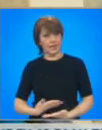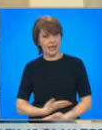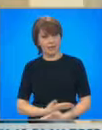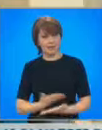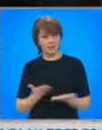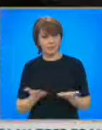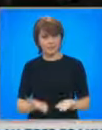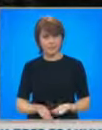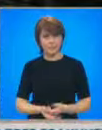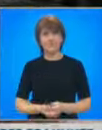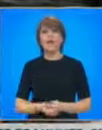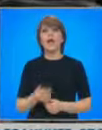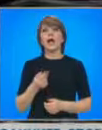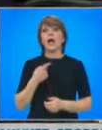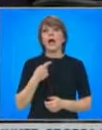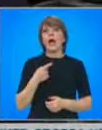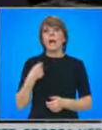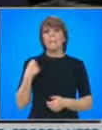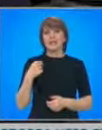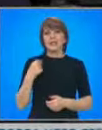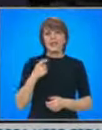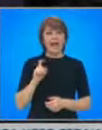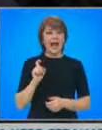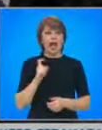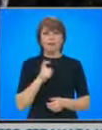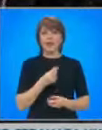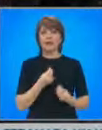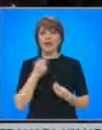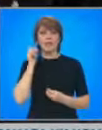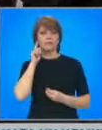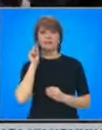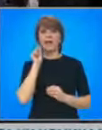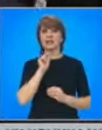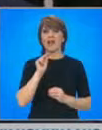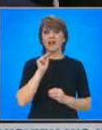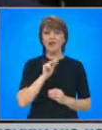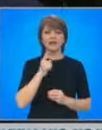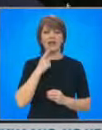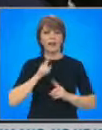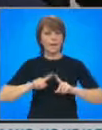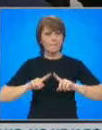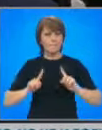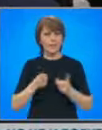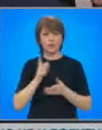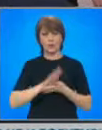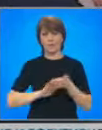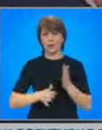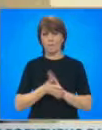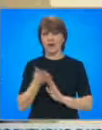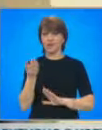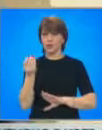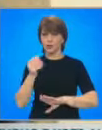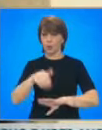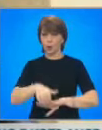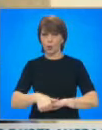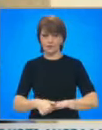сфера. Президентът на Руанда Пол Кагаме е дал съвет на Петков как по-бързо да се справи с корупцията в страната ни.